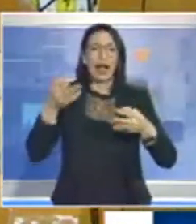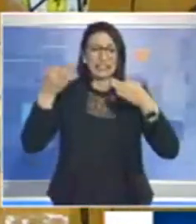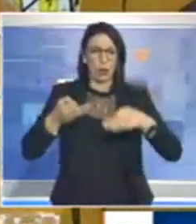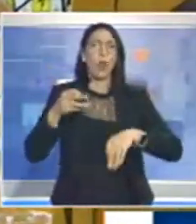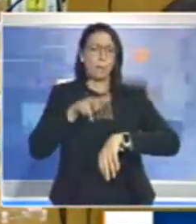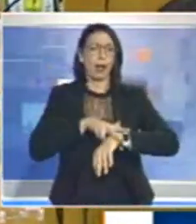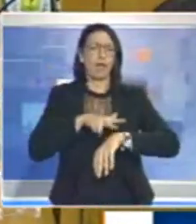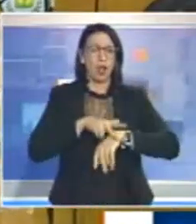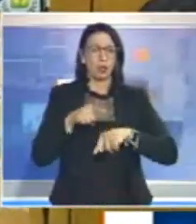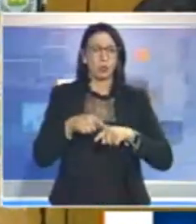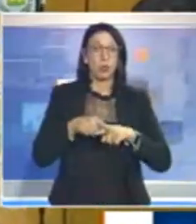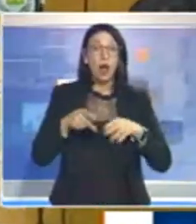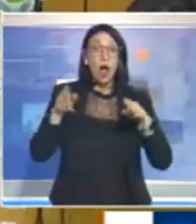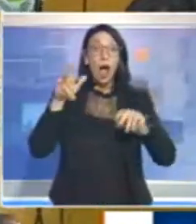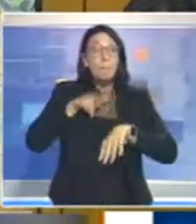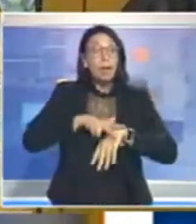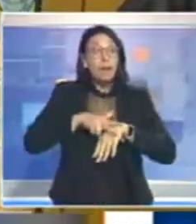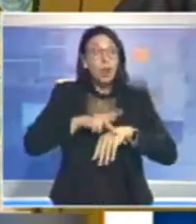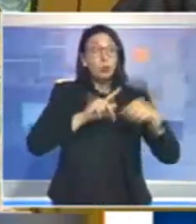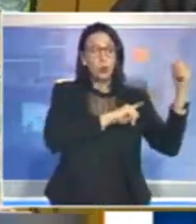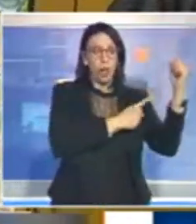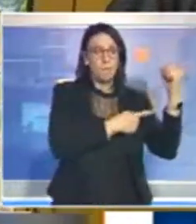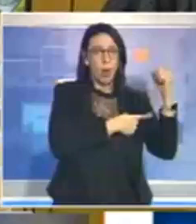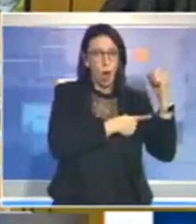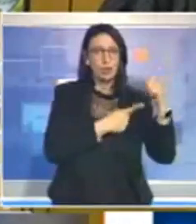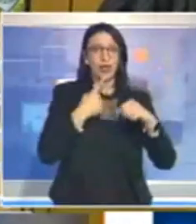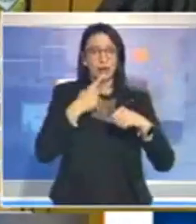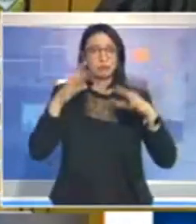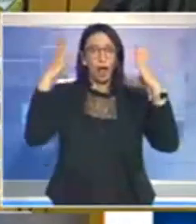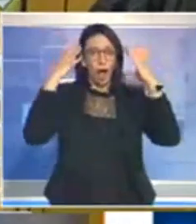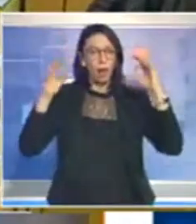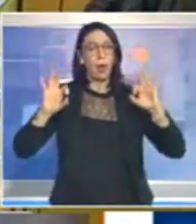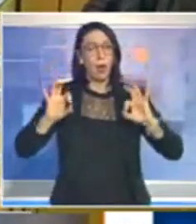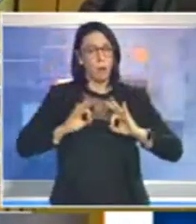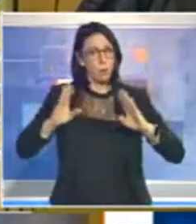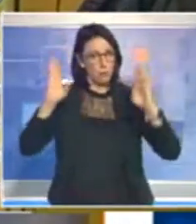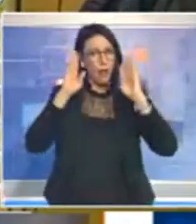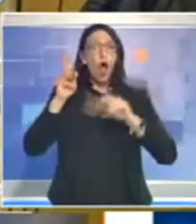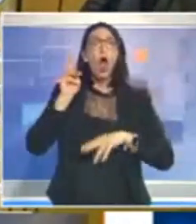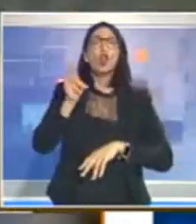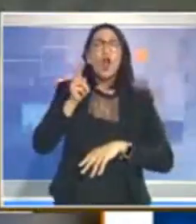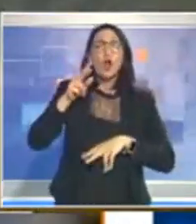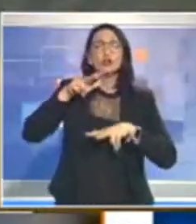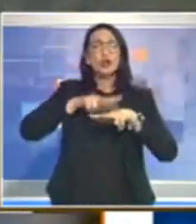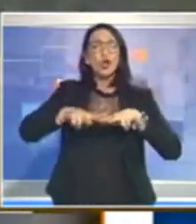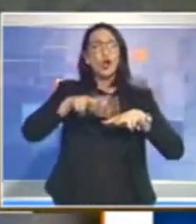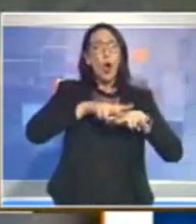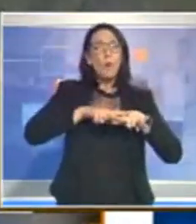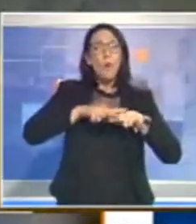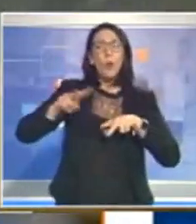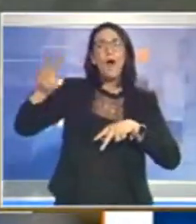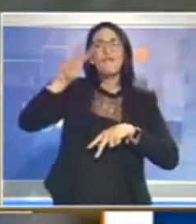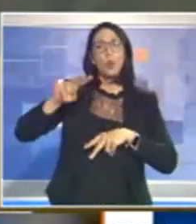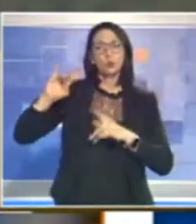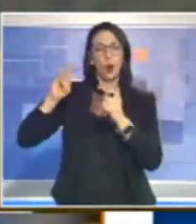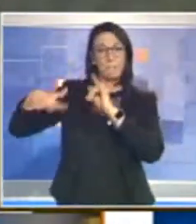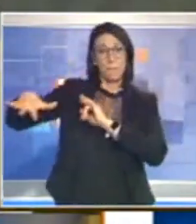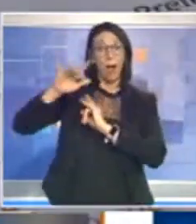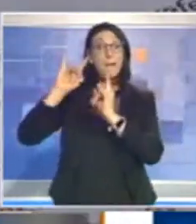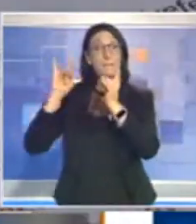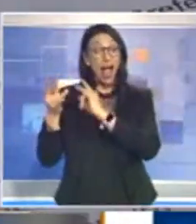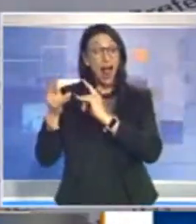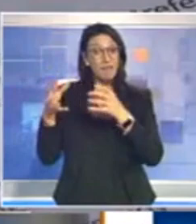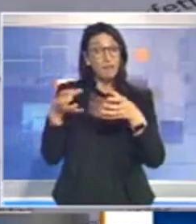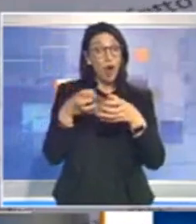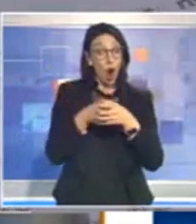Resta alta l'attenzione della Prefettura di Potenza e delle forze dell'Ordine nei 12 comuni del Vulture Melfese. A Melfi il